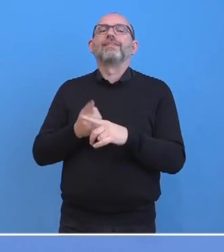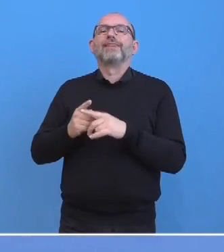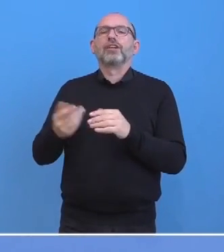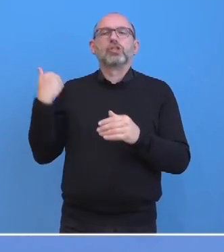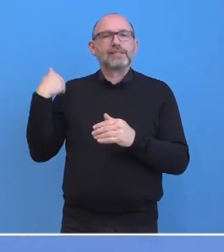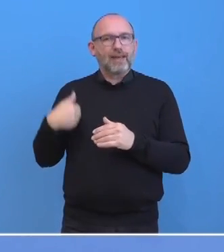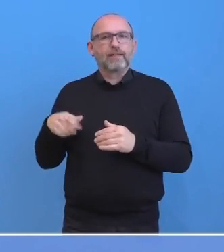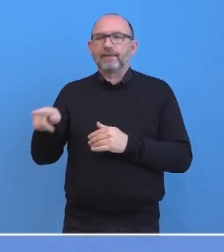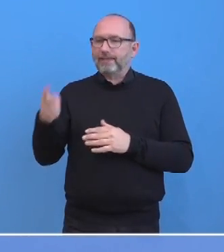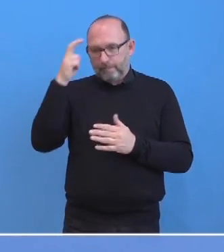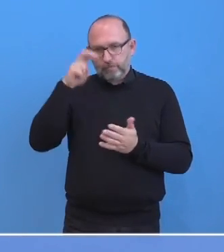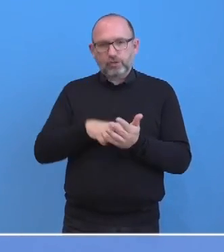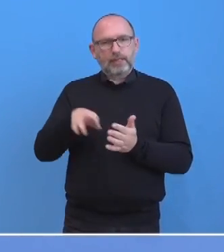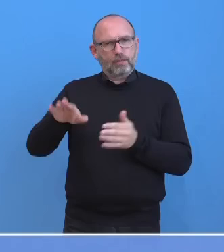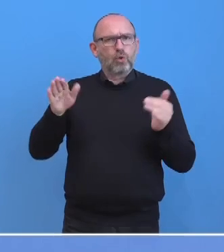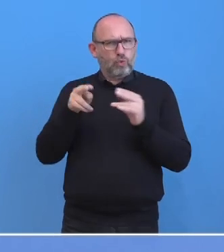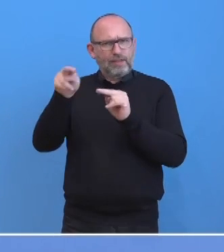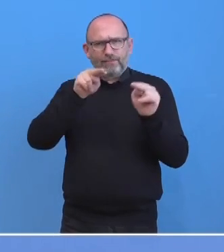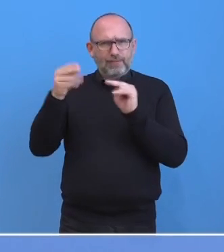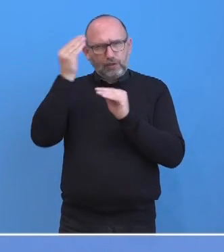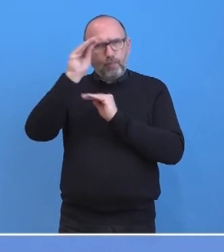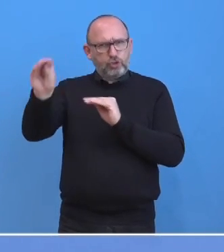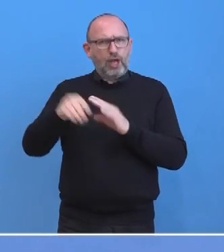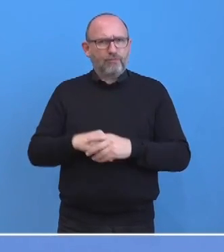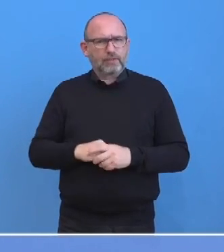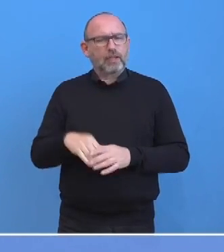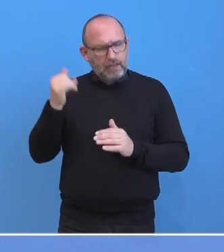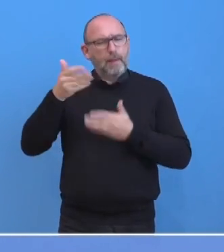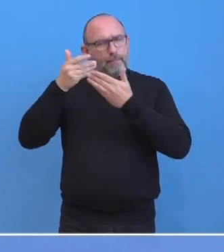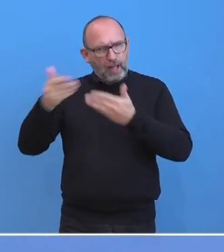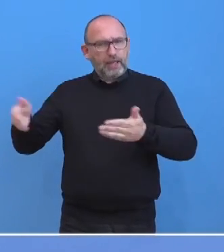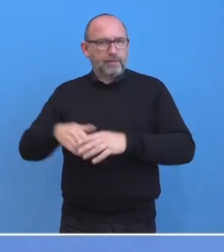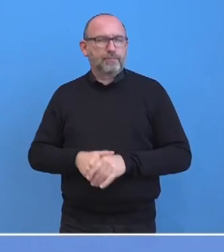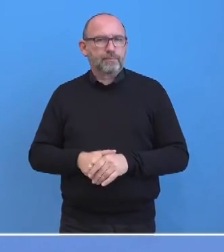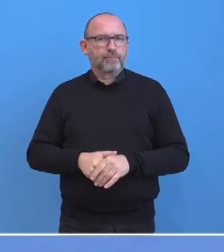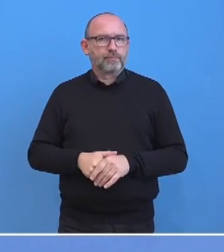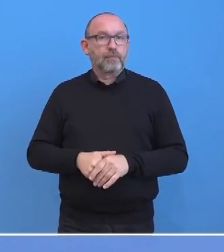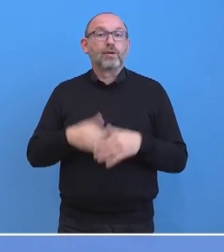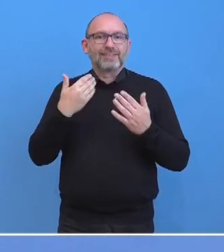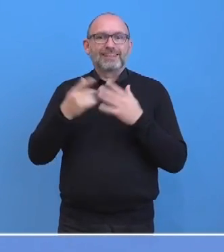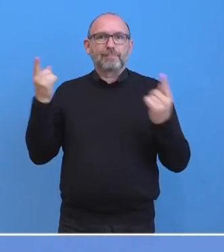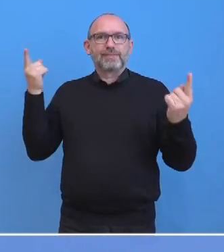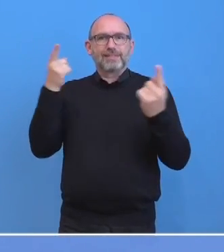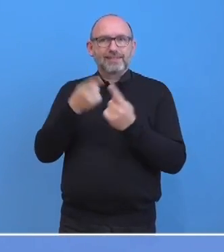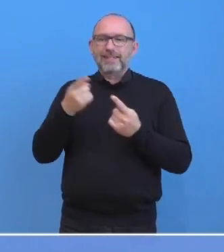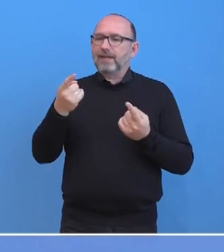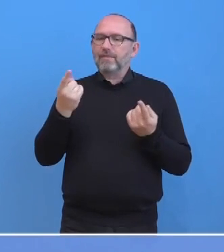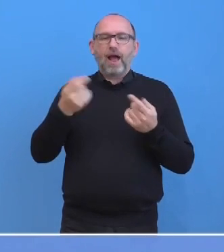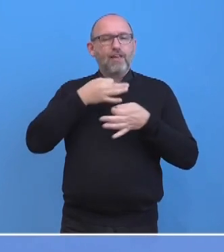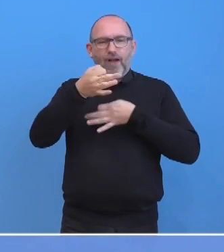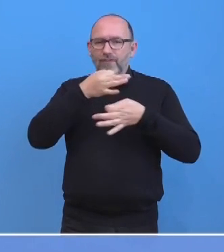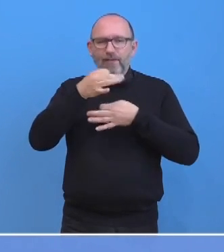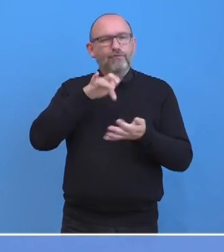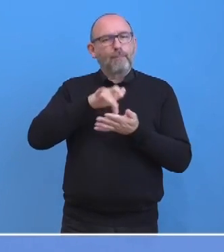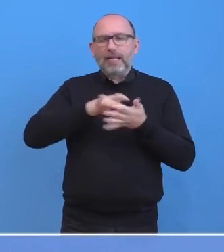nochmal bestätigt in einer kurzen Videobotschaft. Und unser Ziel ist es, dass diese alle strittigen Fragen im Mittelmeer